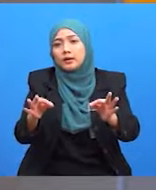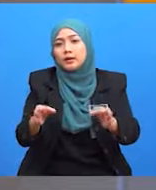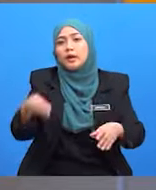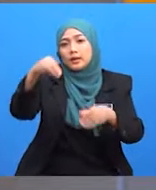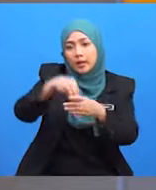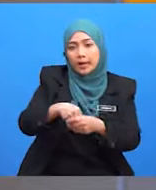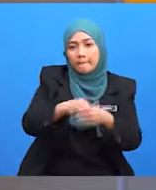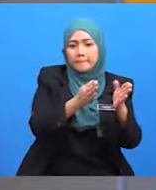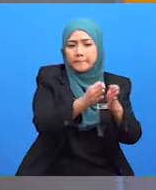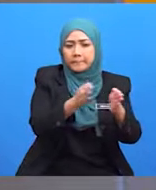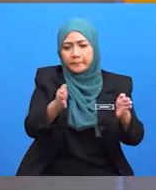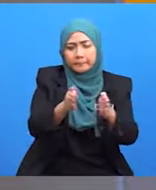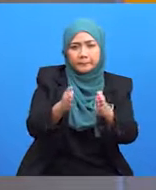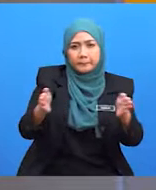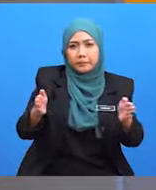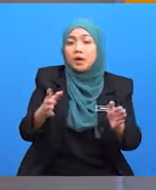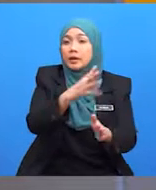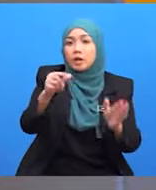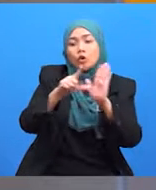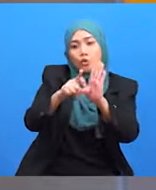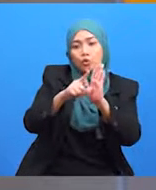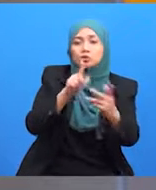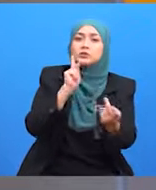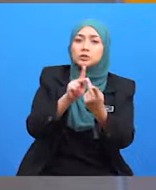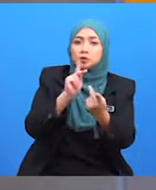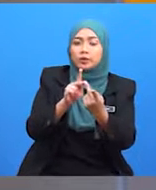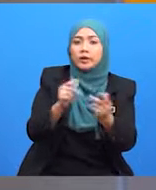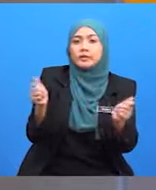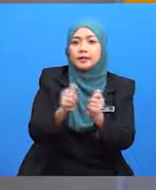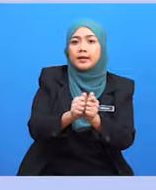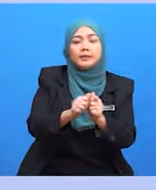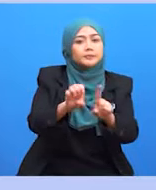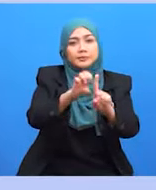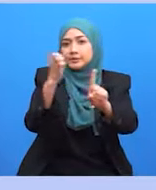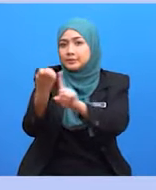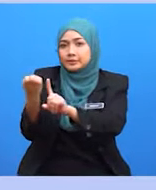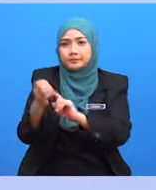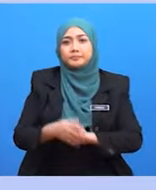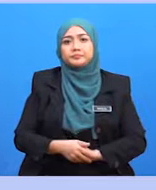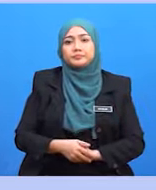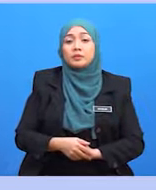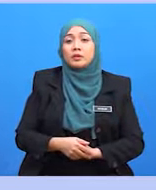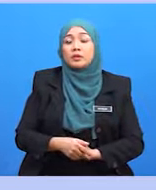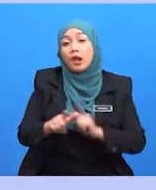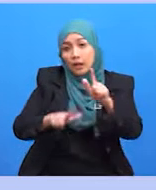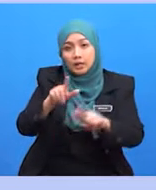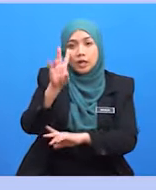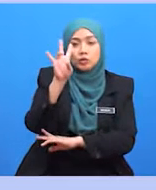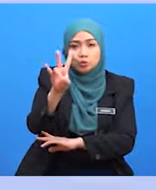berada dalam jarak yang sempurna dan logo itu sendiri sesuai dengan persekitarannya. Langkah ketujuh,